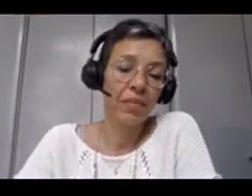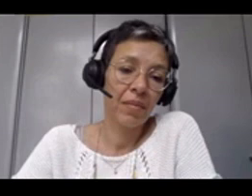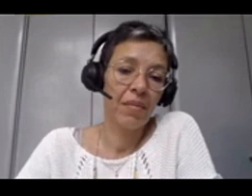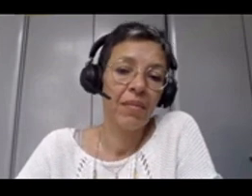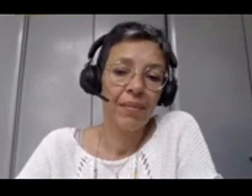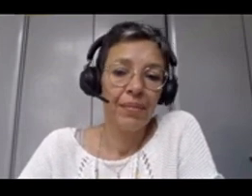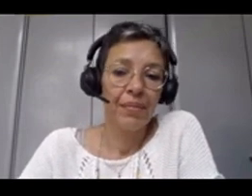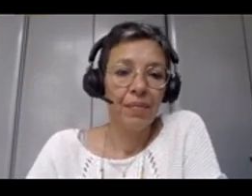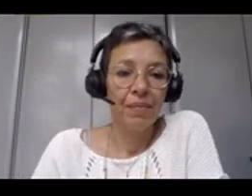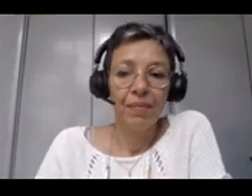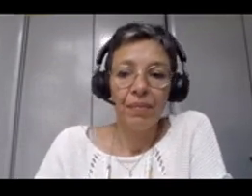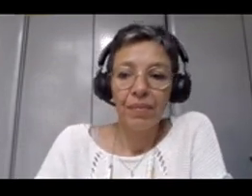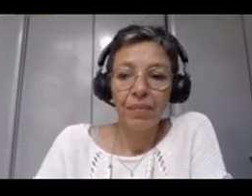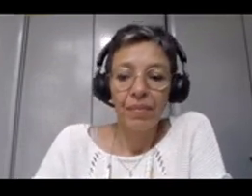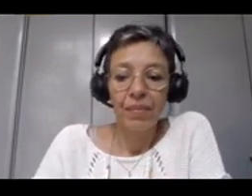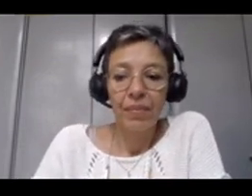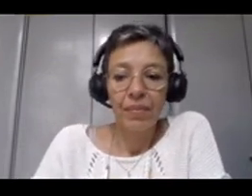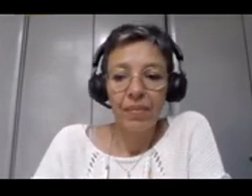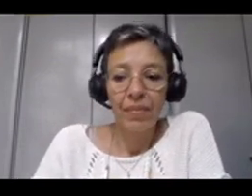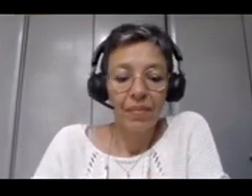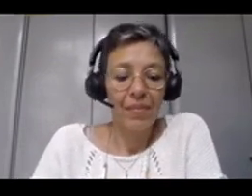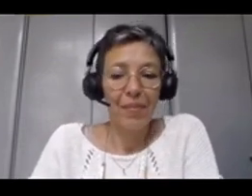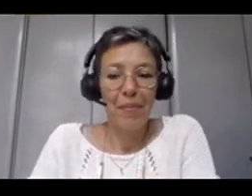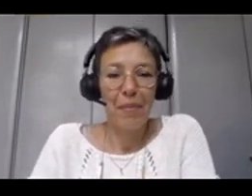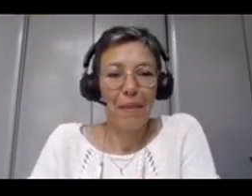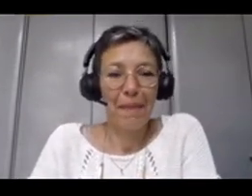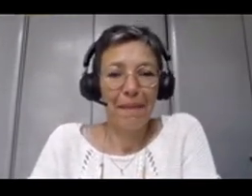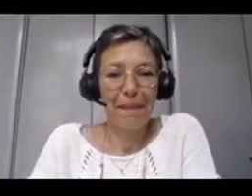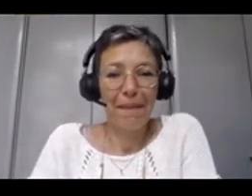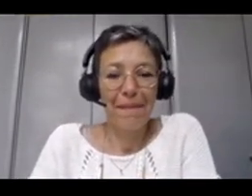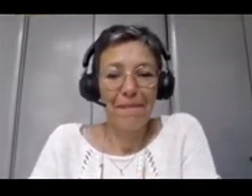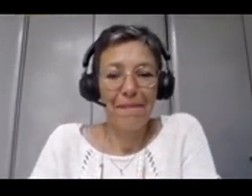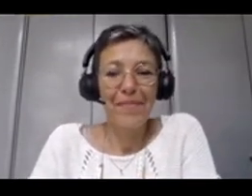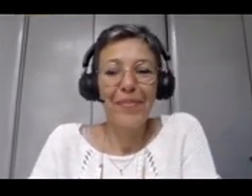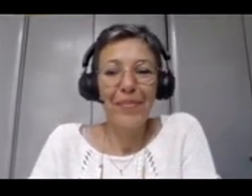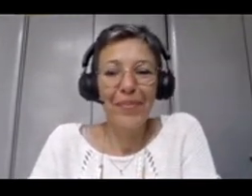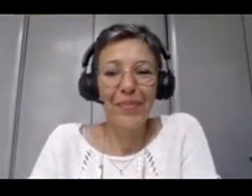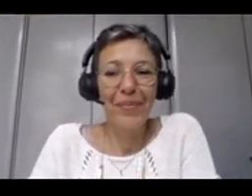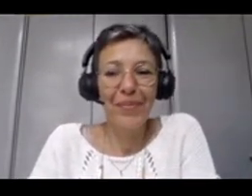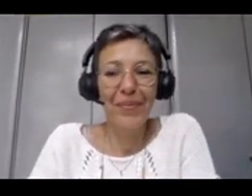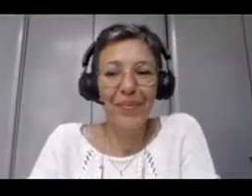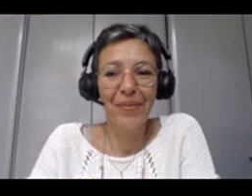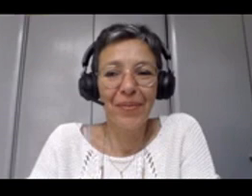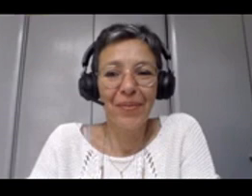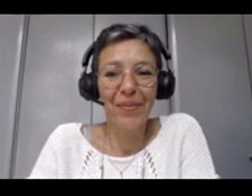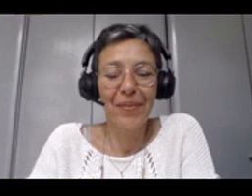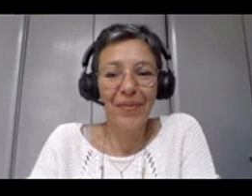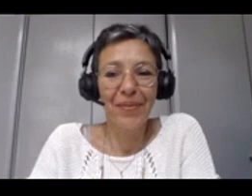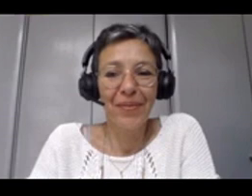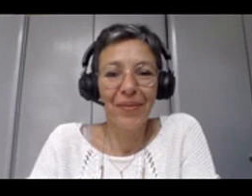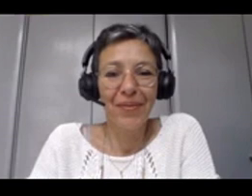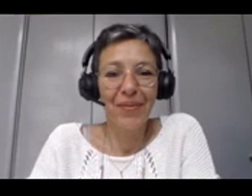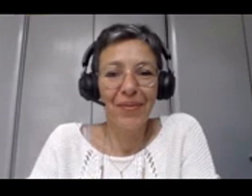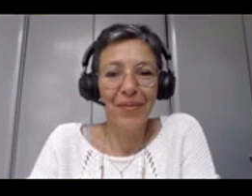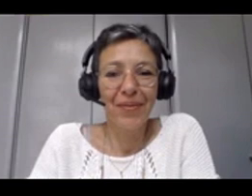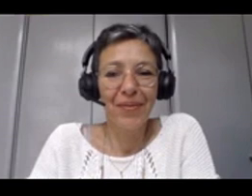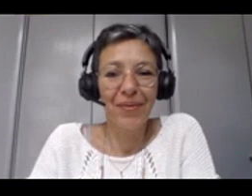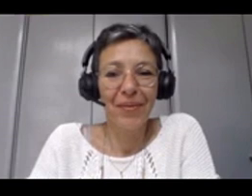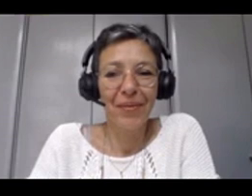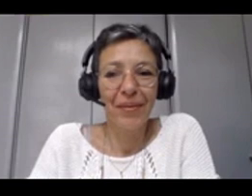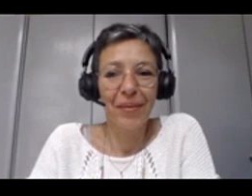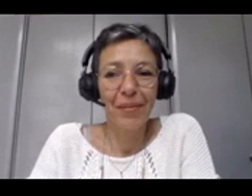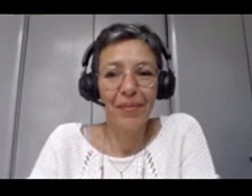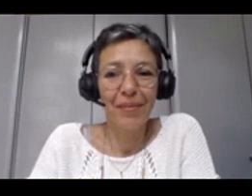normes qui sont à votre service. Je crois que moi, j'ai terminé ma partie sur les travaux,